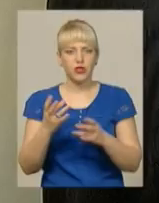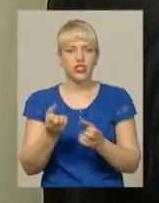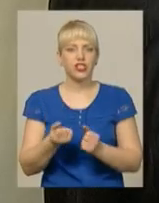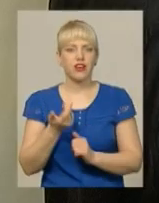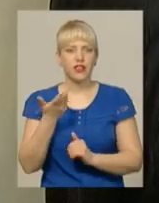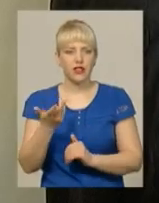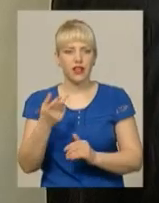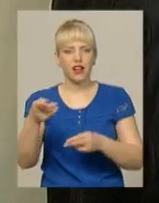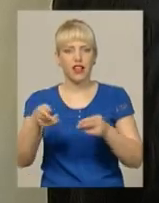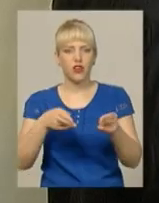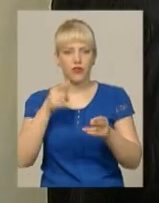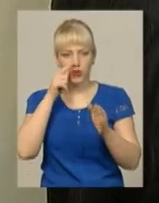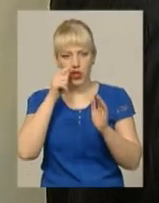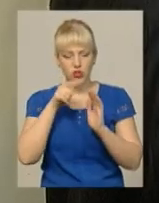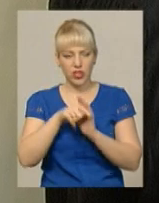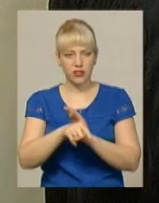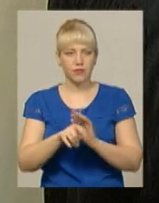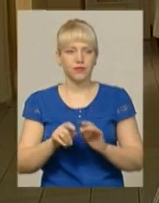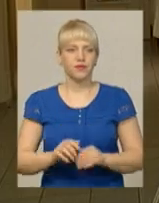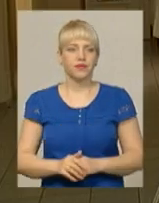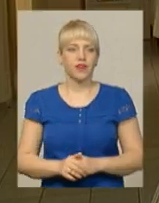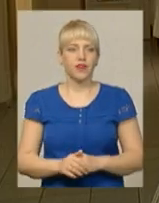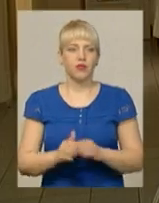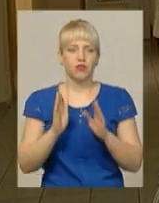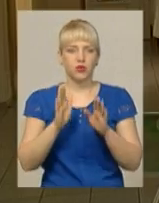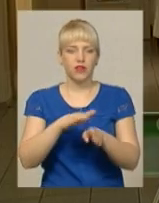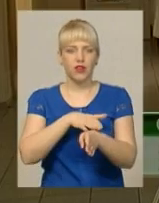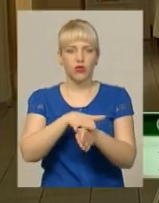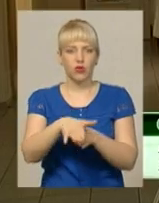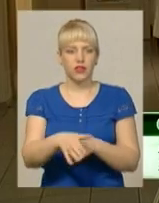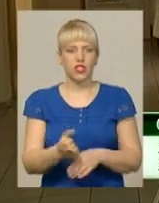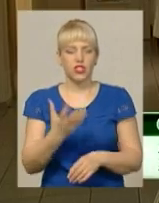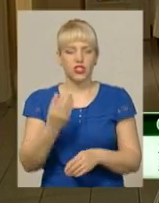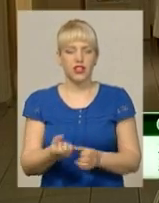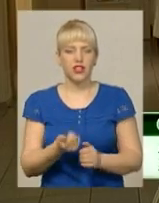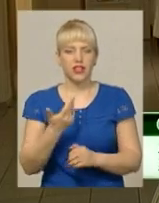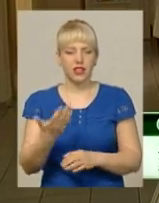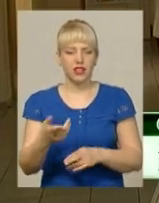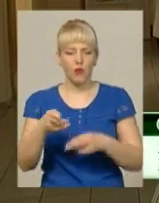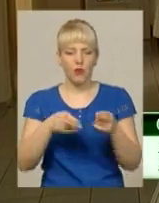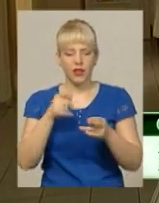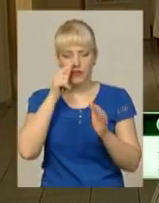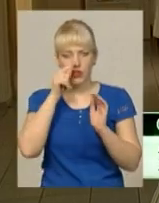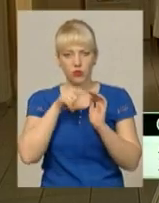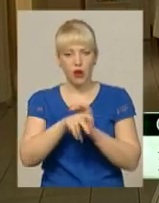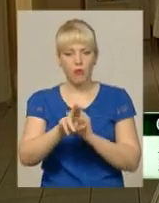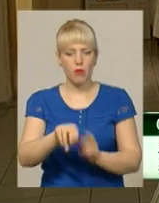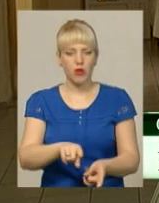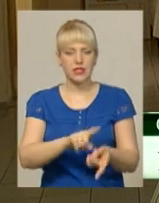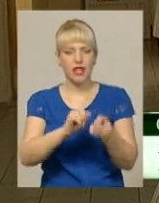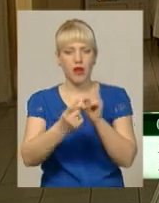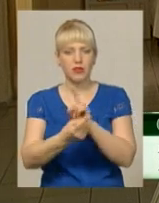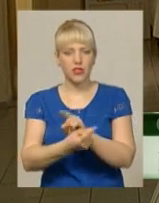втручань, пояснює лікар-комбустіолог Оксана Хутурцова. Буде виконуватися ще декілька оперативних втручань по заміщенню